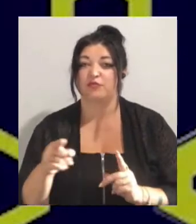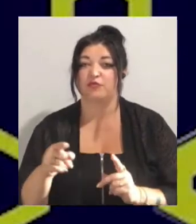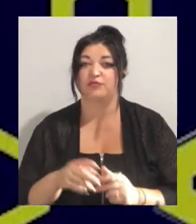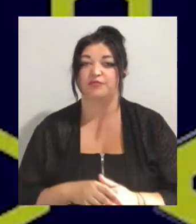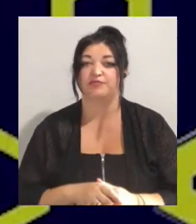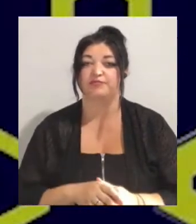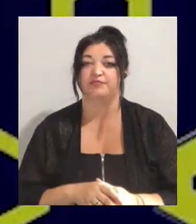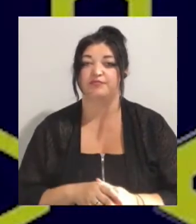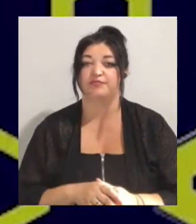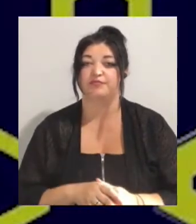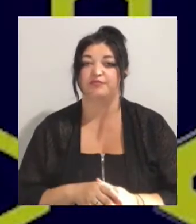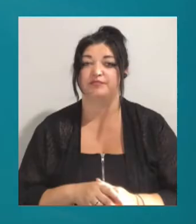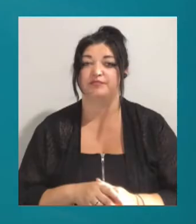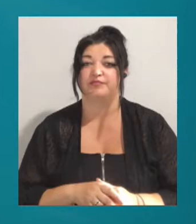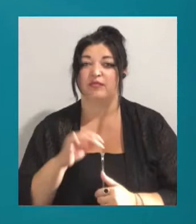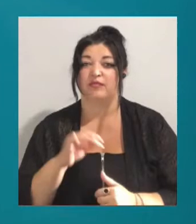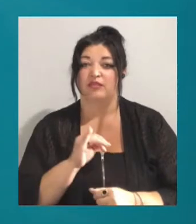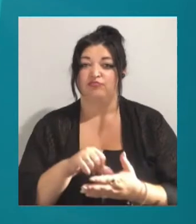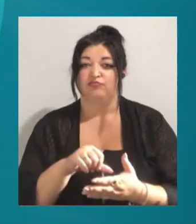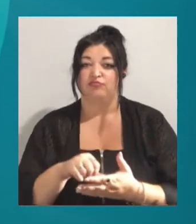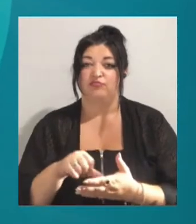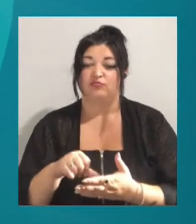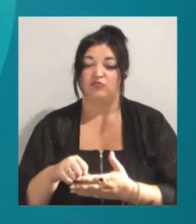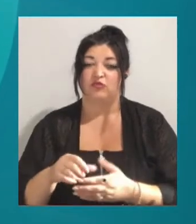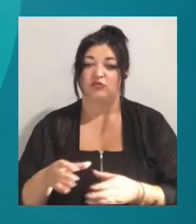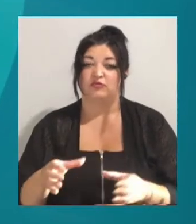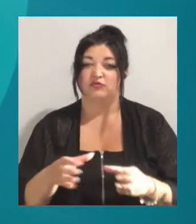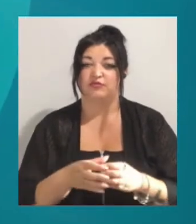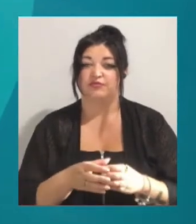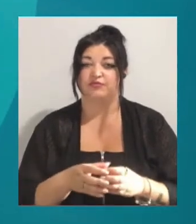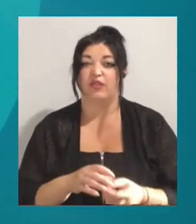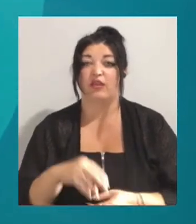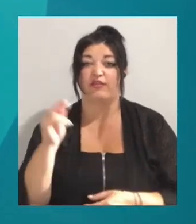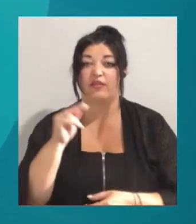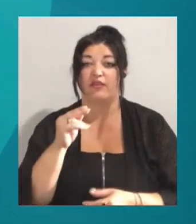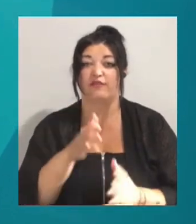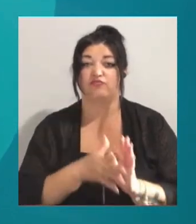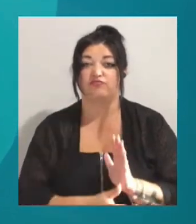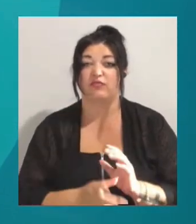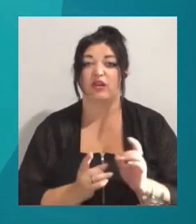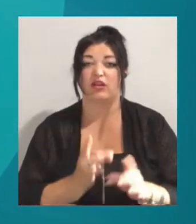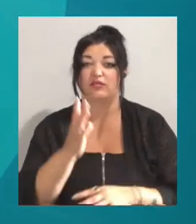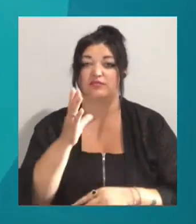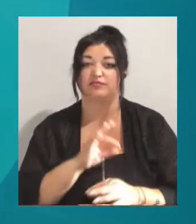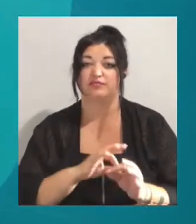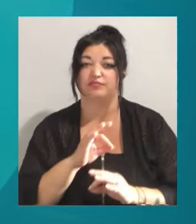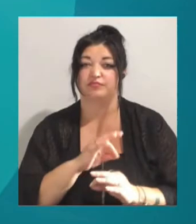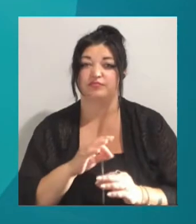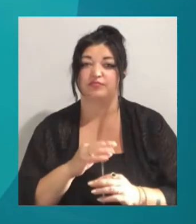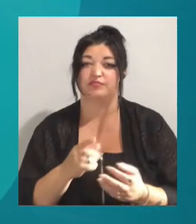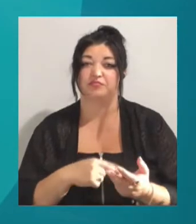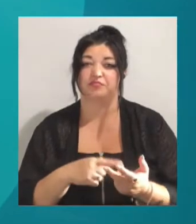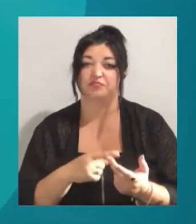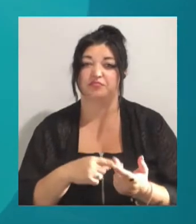відповідальності кожного учасника навчання. У навчаннях використають ракетний смінець типу «Арліберк» USS Porter